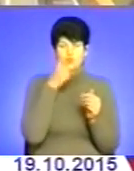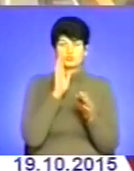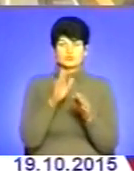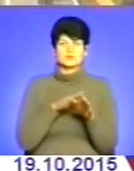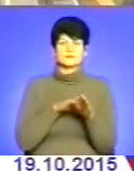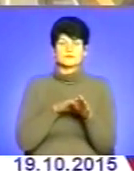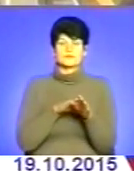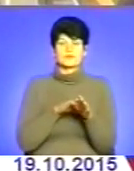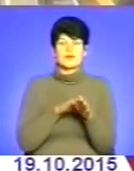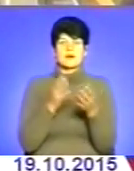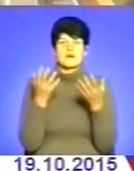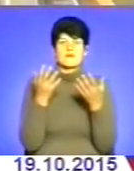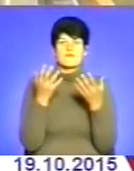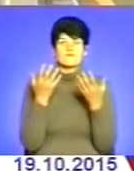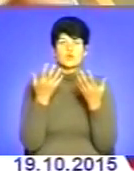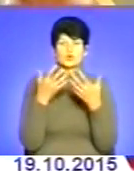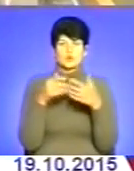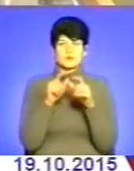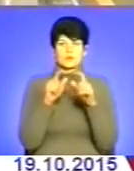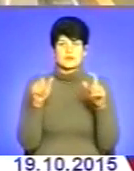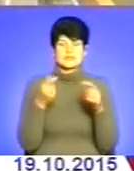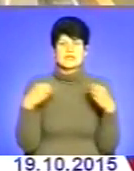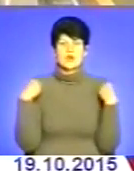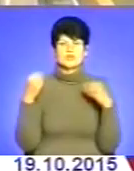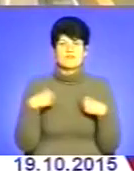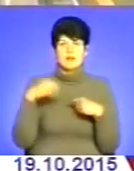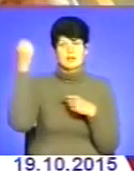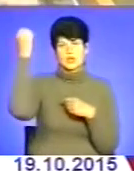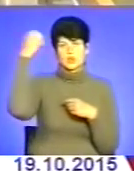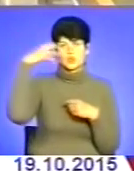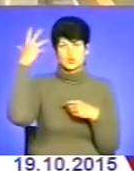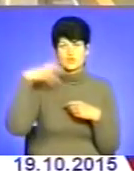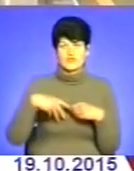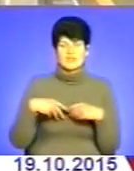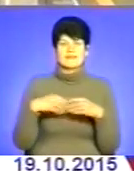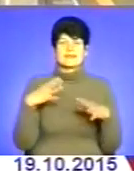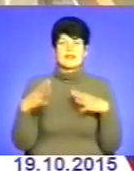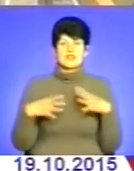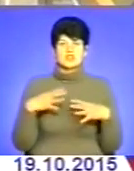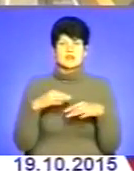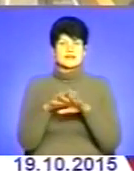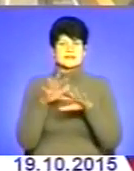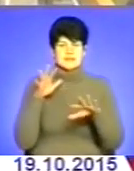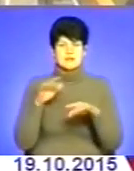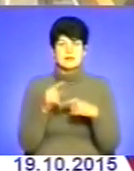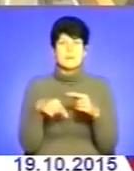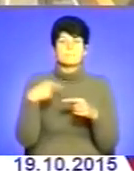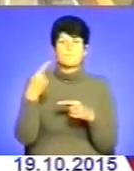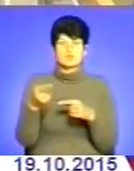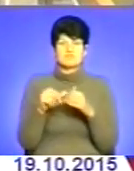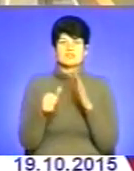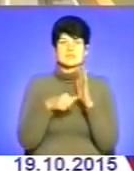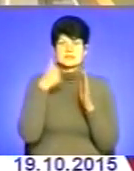автономний об'єкт, це буде роздівалки, душові, тренажерний зал А вже в подальшому на 16 років буде